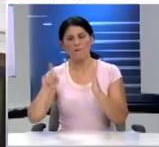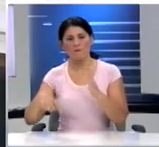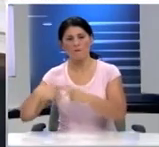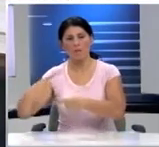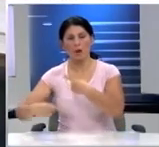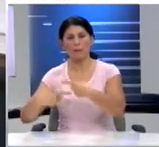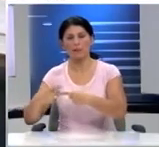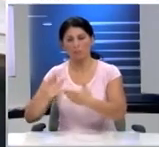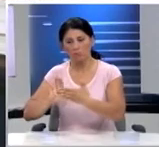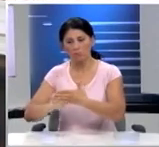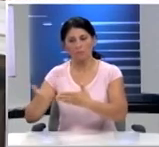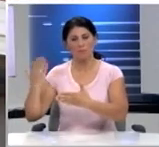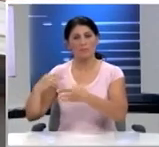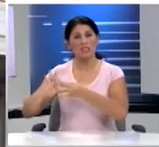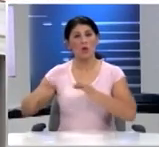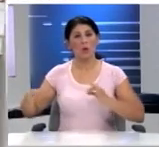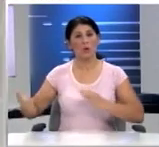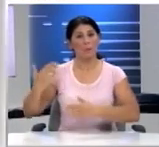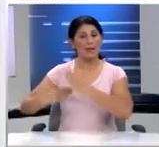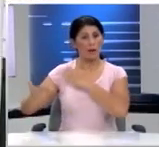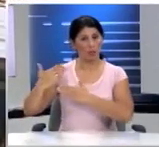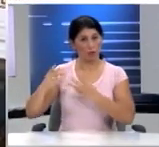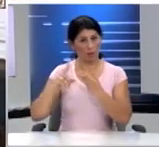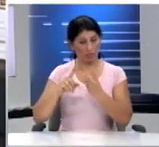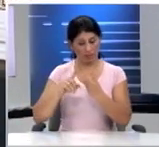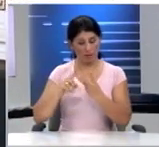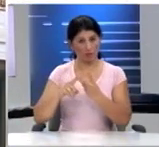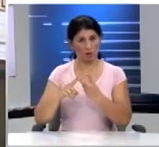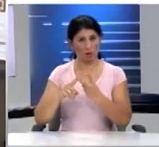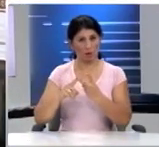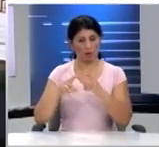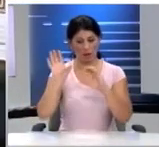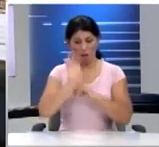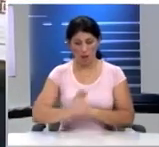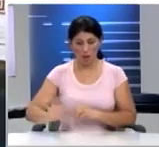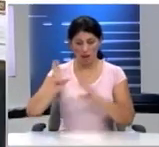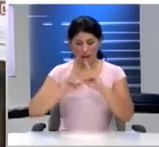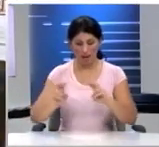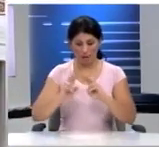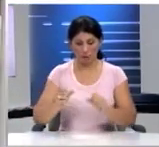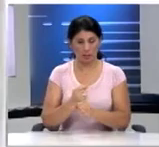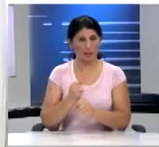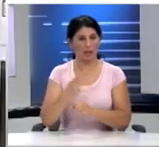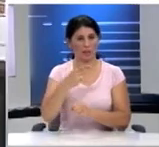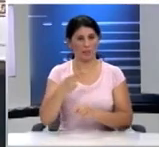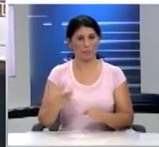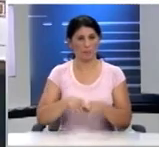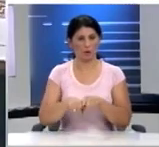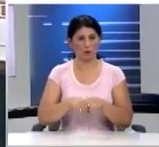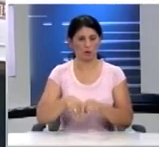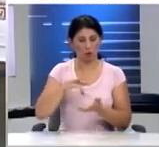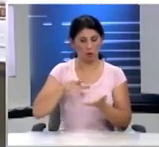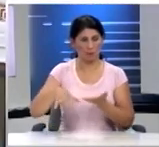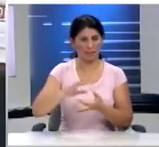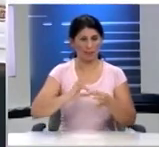του ιστορικού παρληθόντος Δεύτερον, διεξαγωγή ερνητικών εργασιών με θέματα που θα αφορούν την τοπική